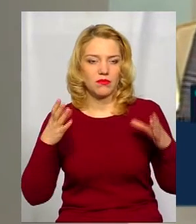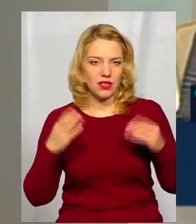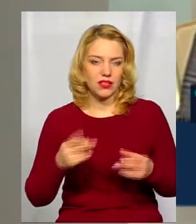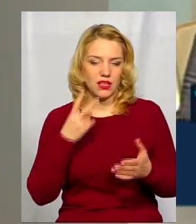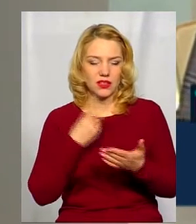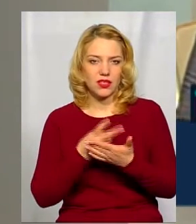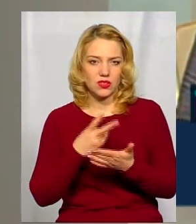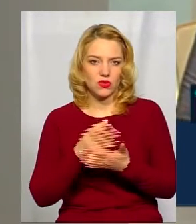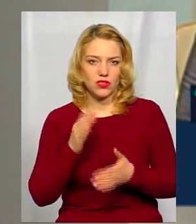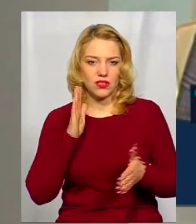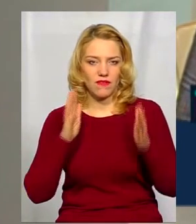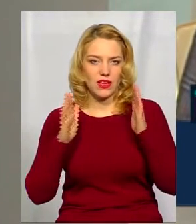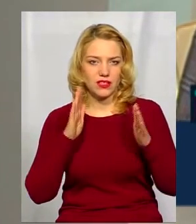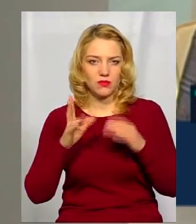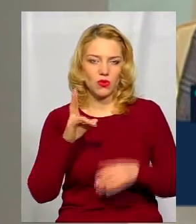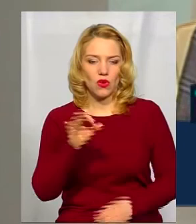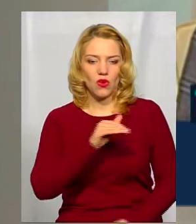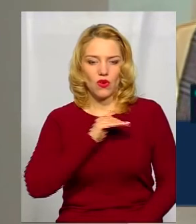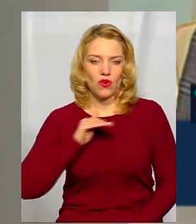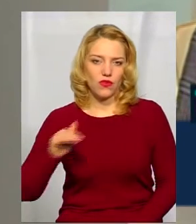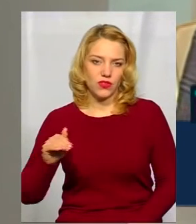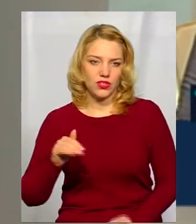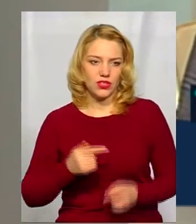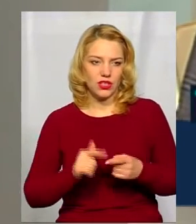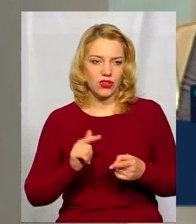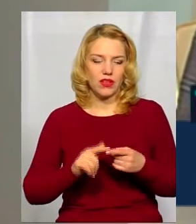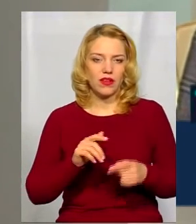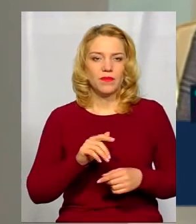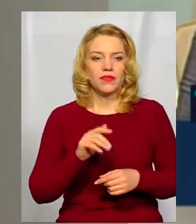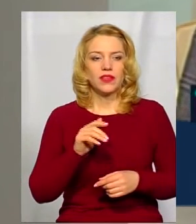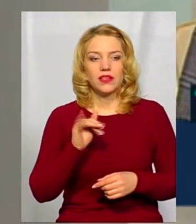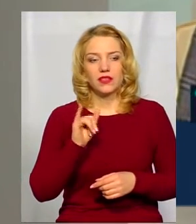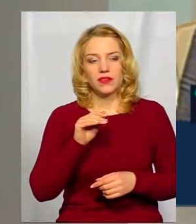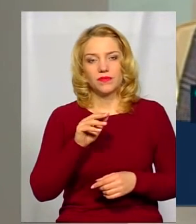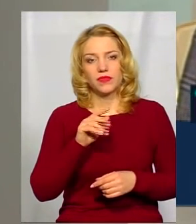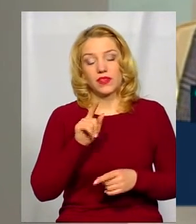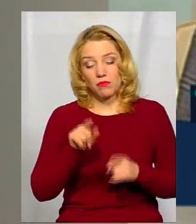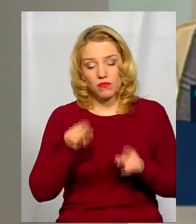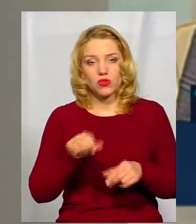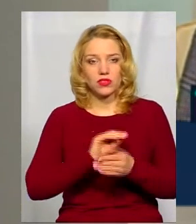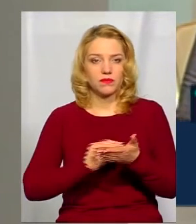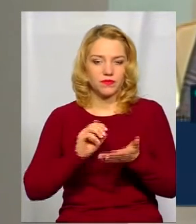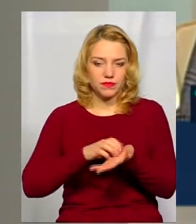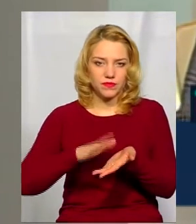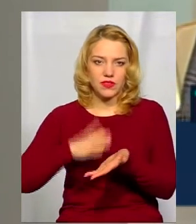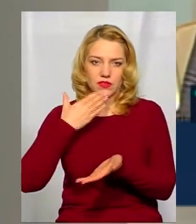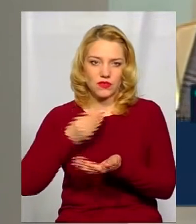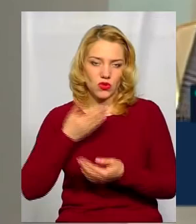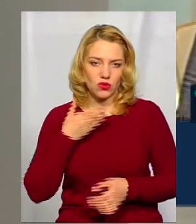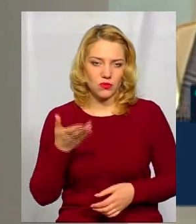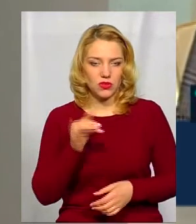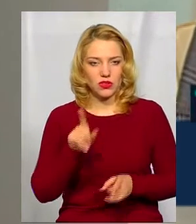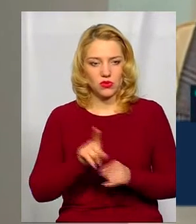у мережі Facebook на офіційній сторінці UA Поділля. Там ви можете залишати свої коментарі. Також ви можете